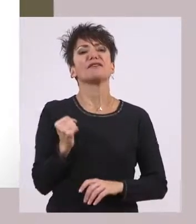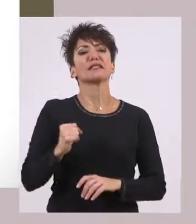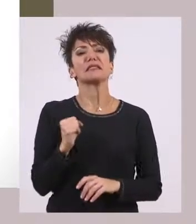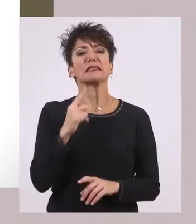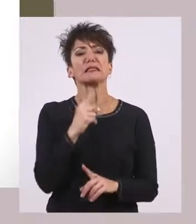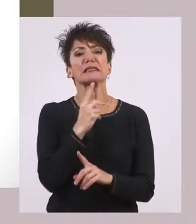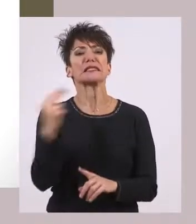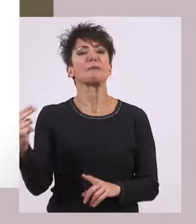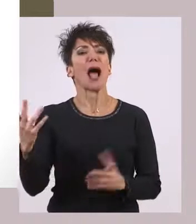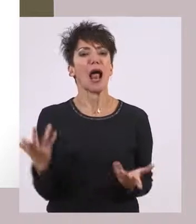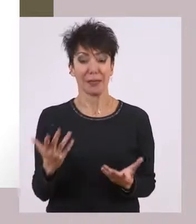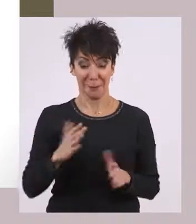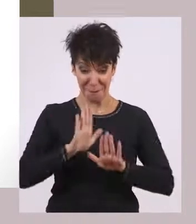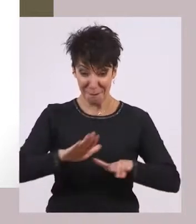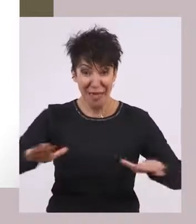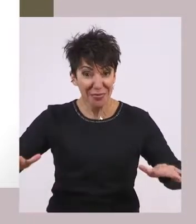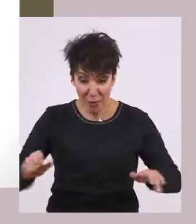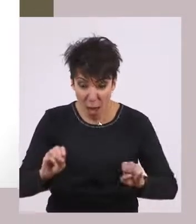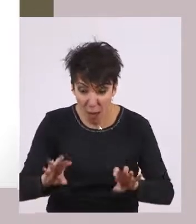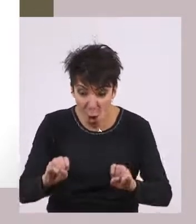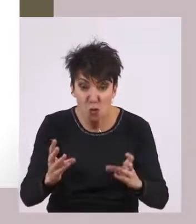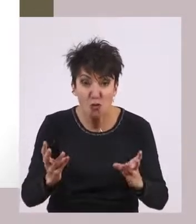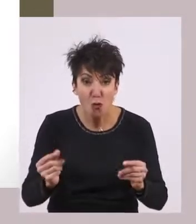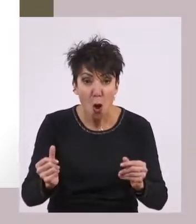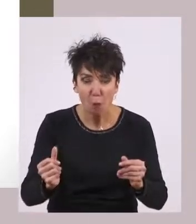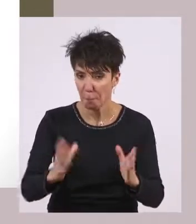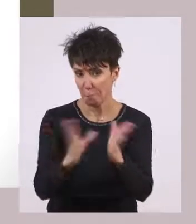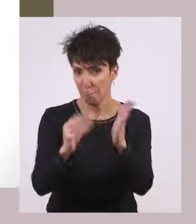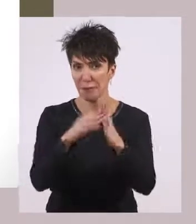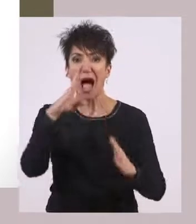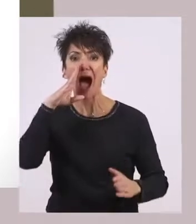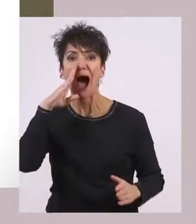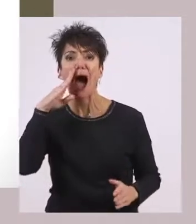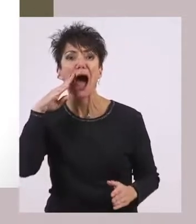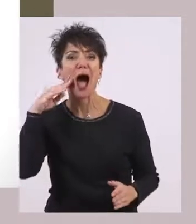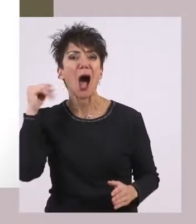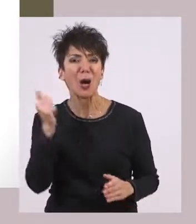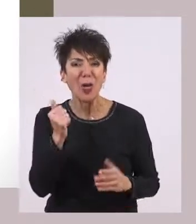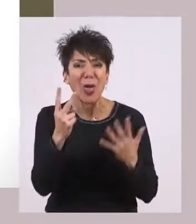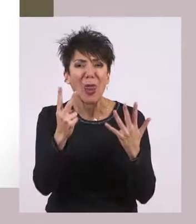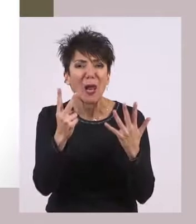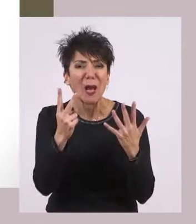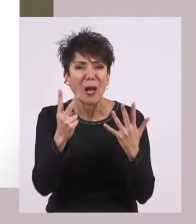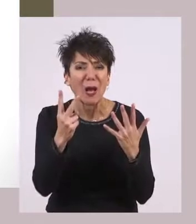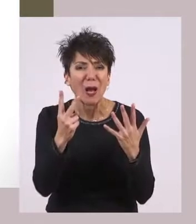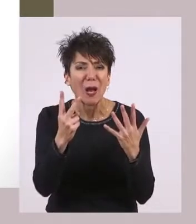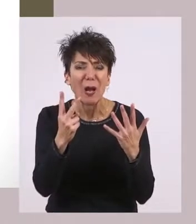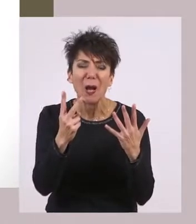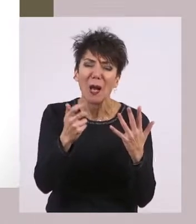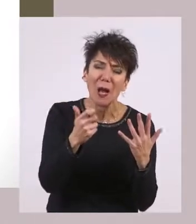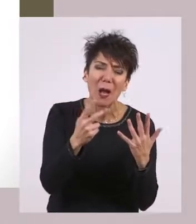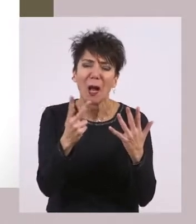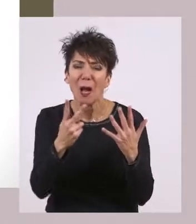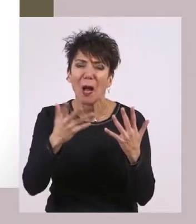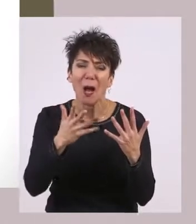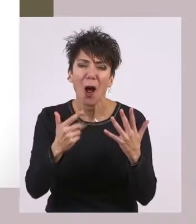μικρή ηλικία, από τα 7 τους χρόνια, εγκατέλειπαν την οικογένεια και συμμετείχαν